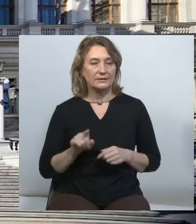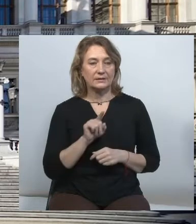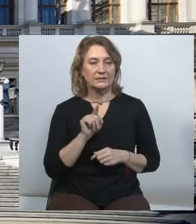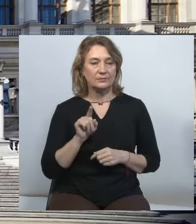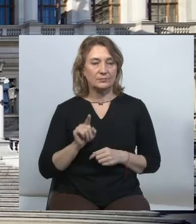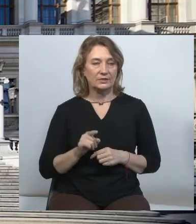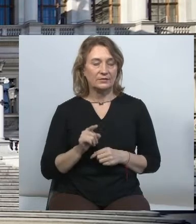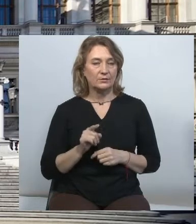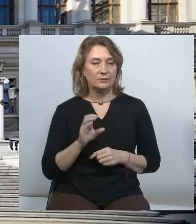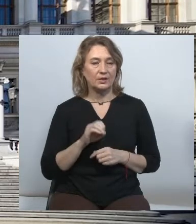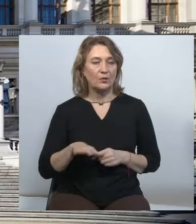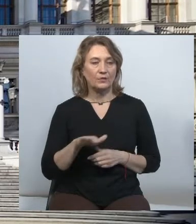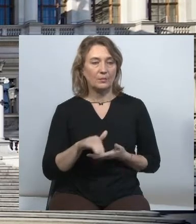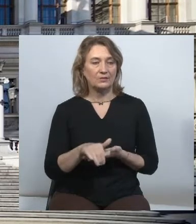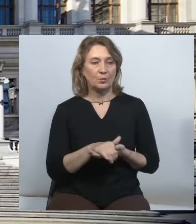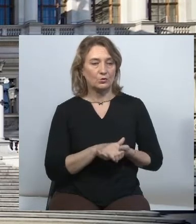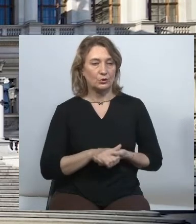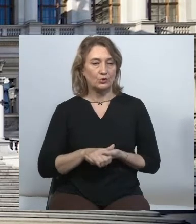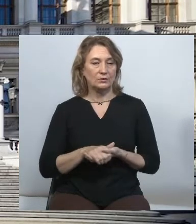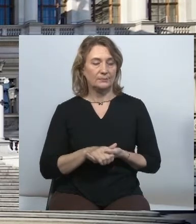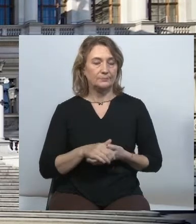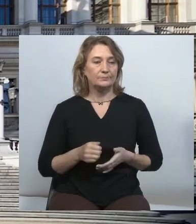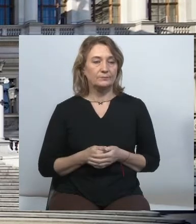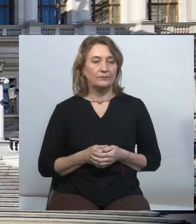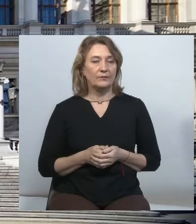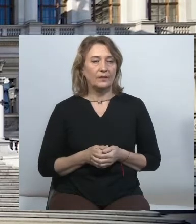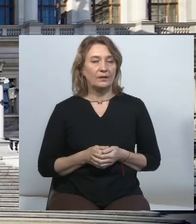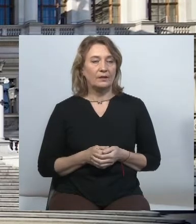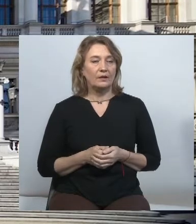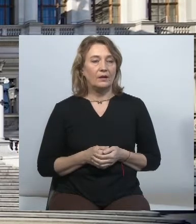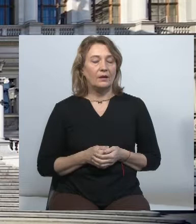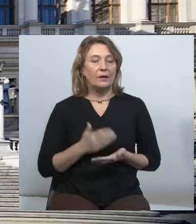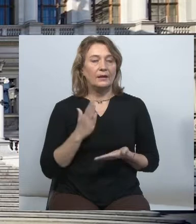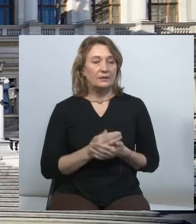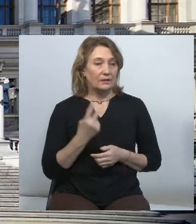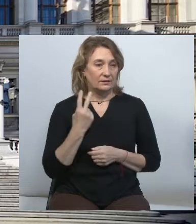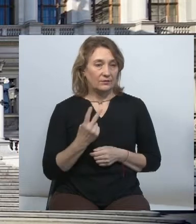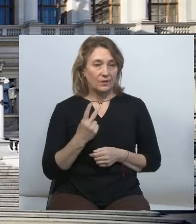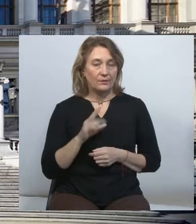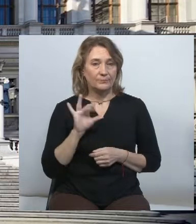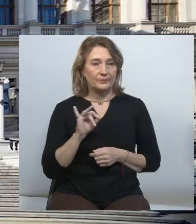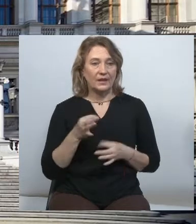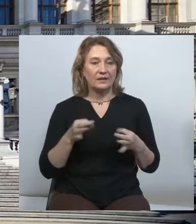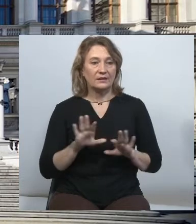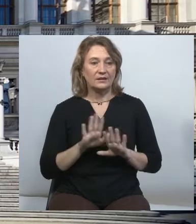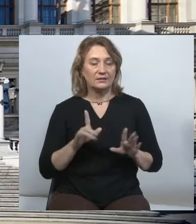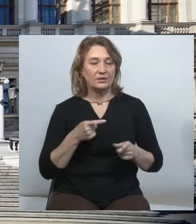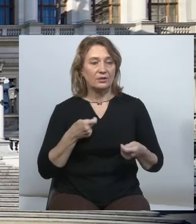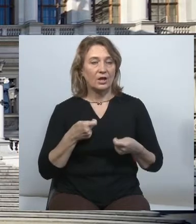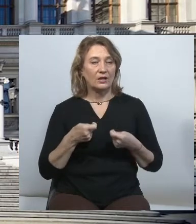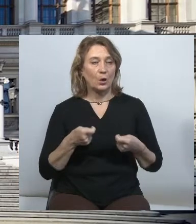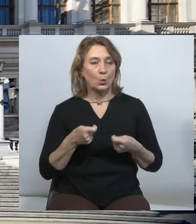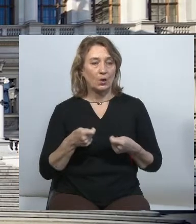у Європейському Союзі. Є два аспекти. По-перше, це незалежність регулятора,